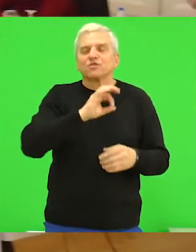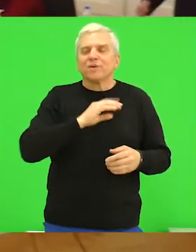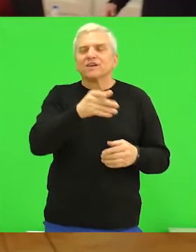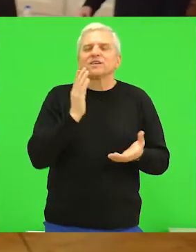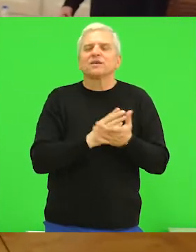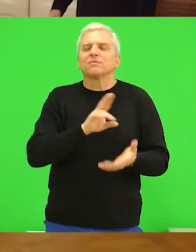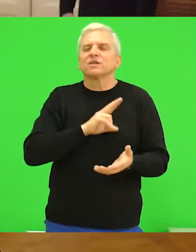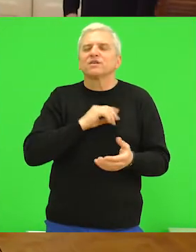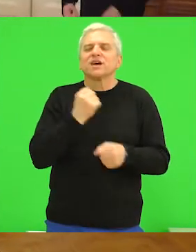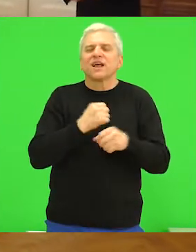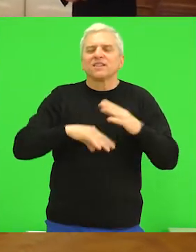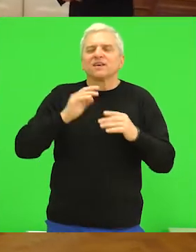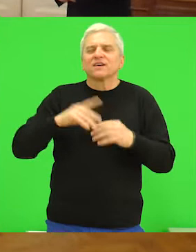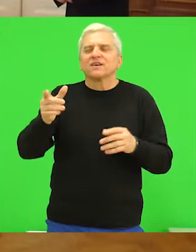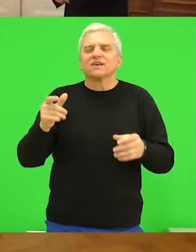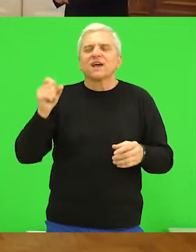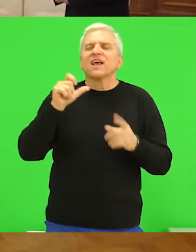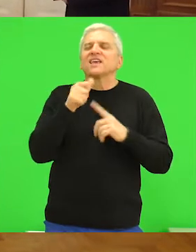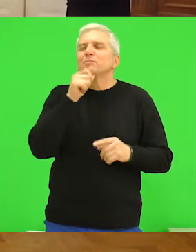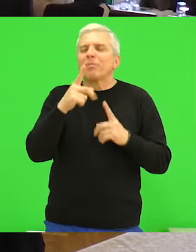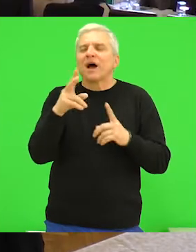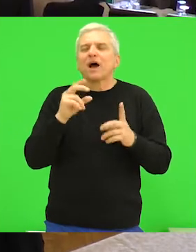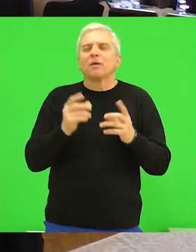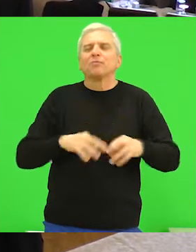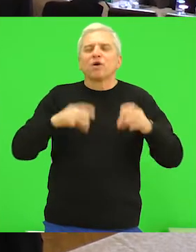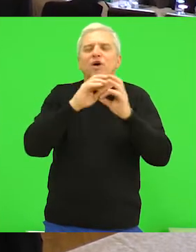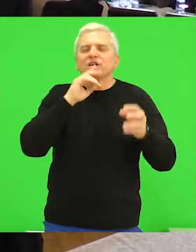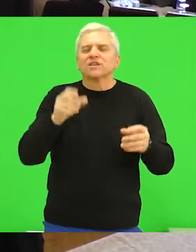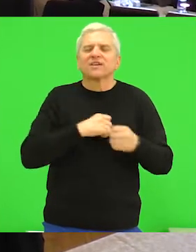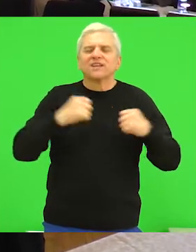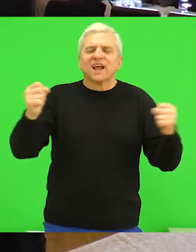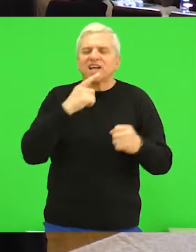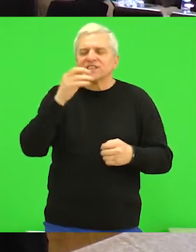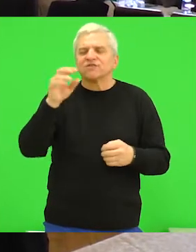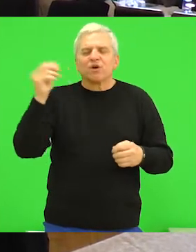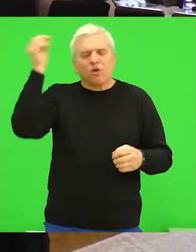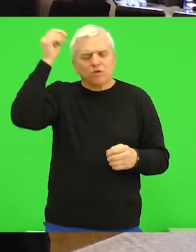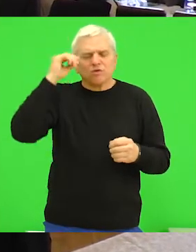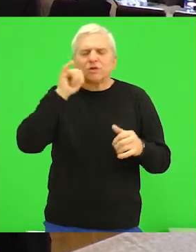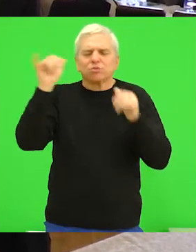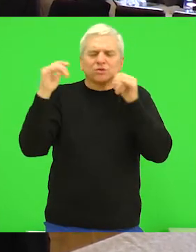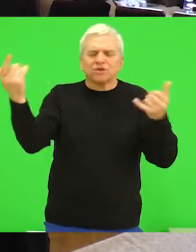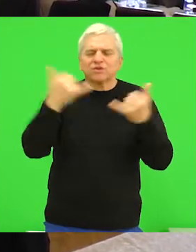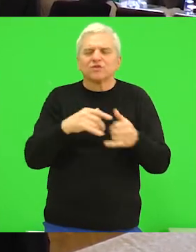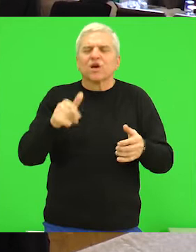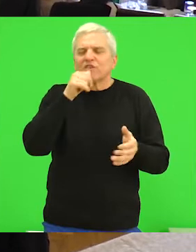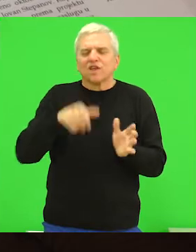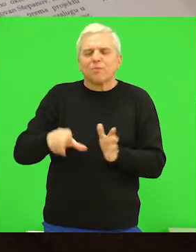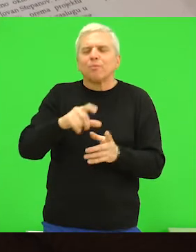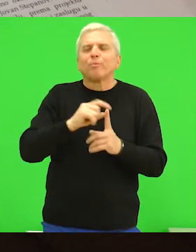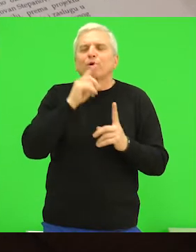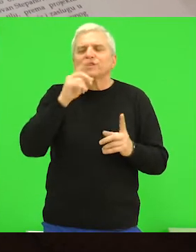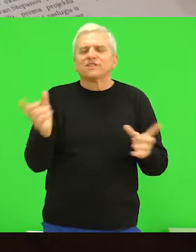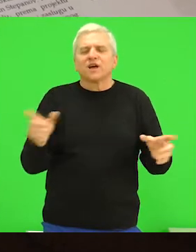Bečeja održala je radionice u okviru IPA projekta Integrisani razvoj prirodnog i kulturnog turizma u Potisju.